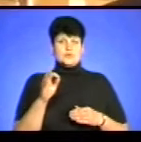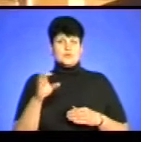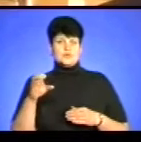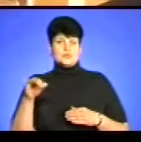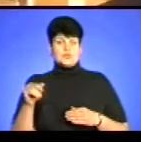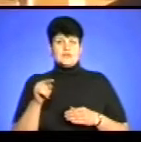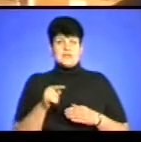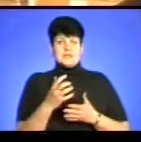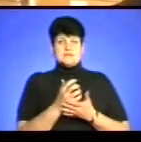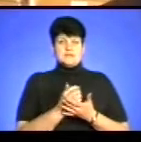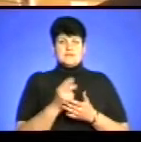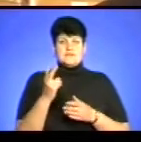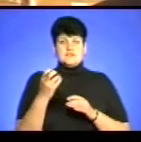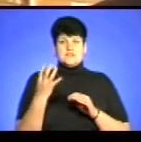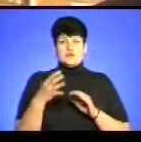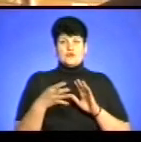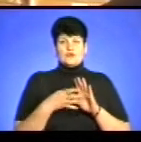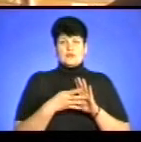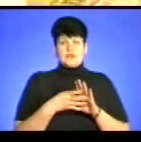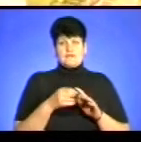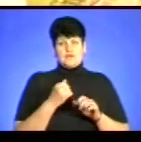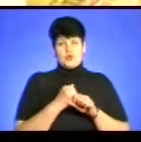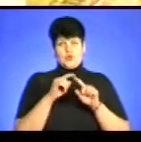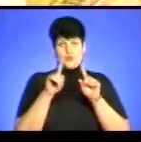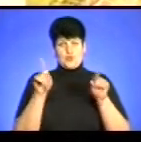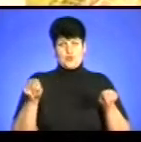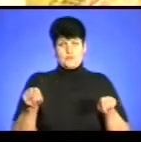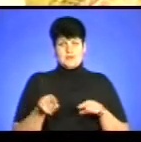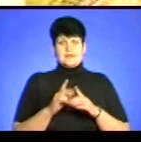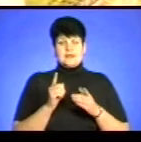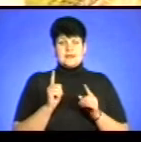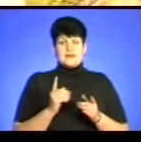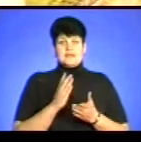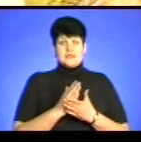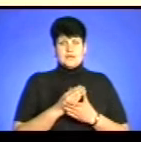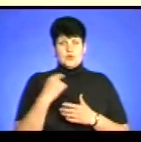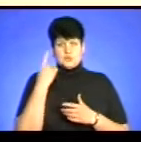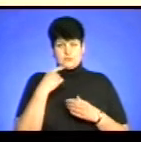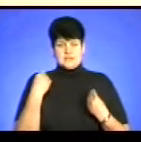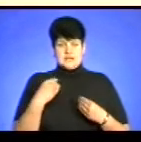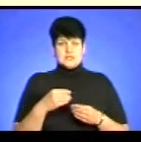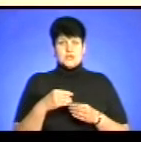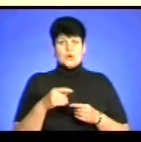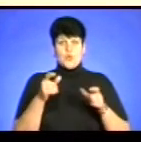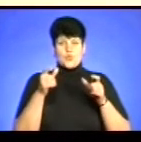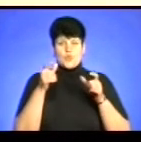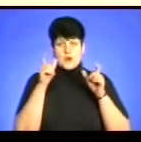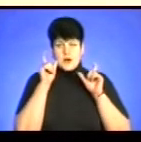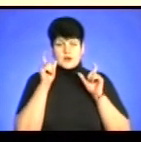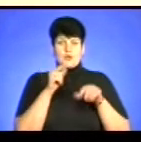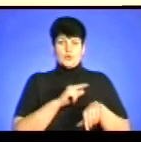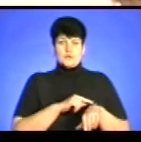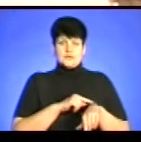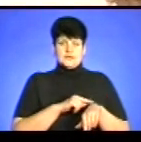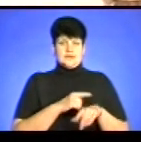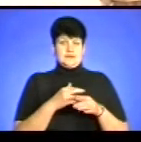їхній збірні 249 робіт живописця і навіть особисті речі – окуляри, годинник та найцінніше – етюдник. Саме